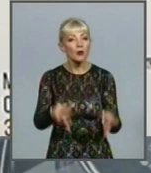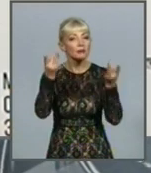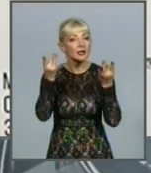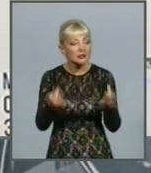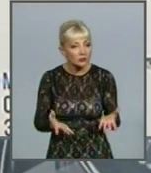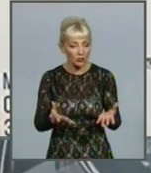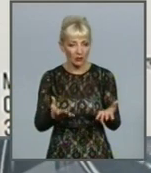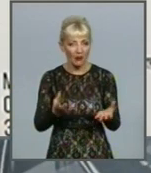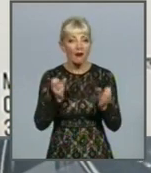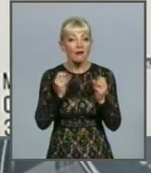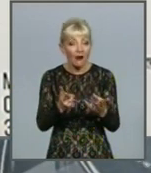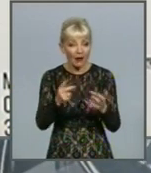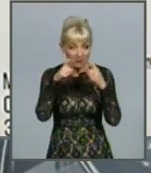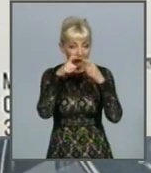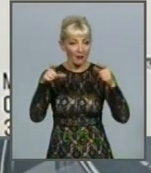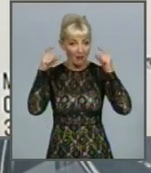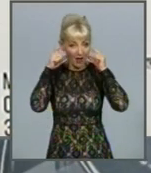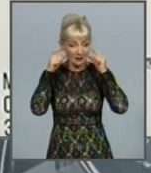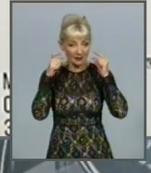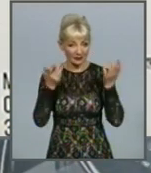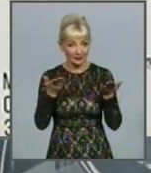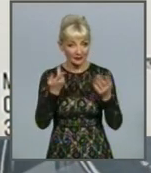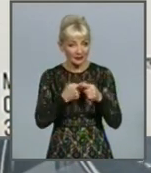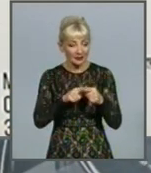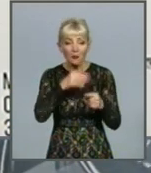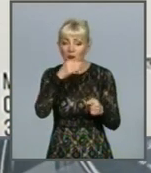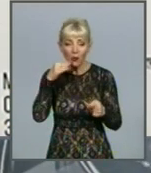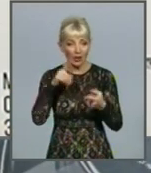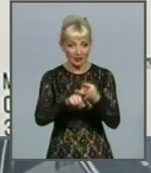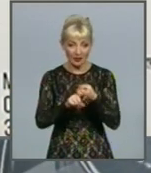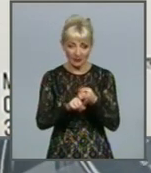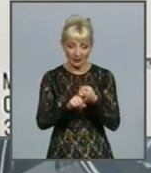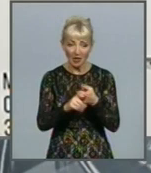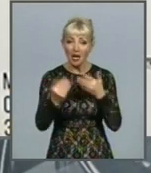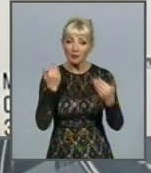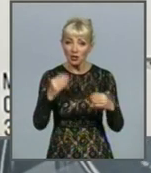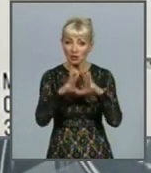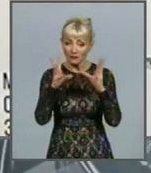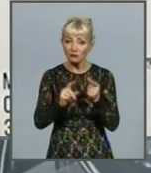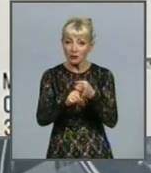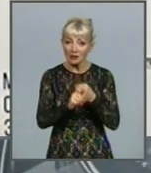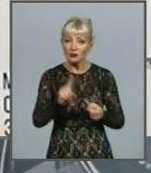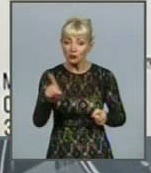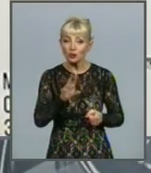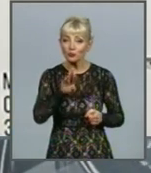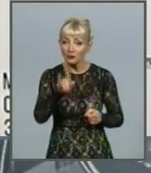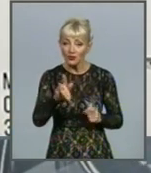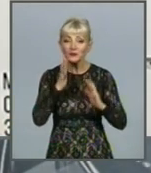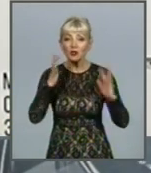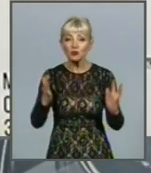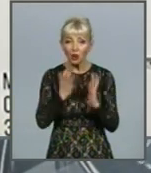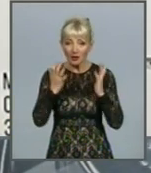банальної речі, як одягнути маску, надзвичайно багато залежить. Насамперед залежить те, щоб ви зберегли себе